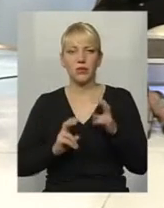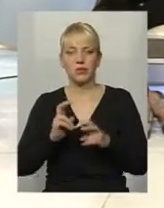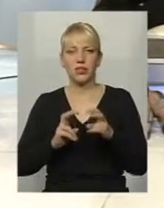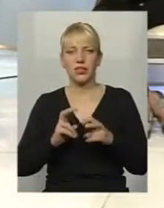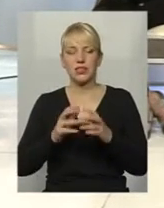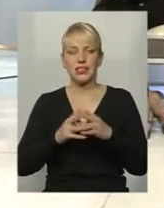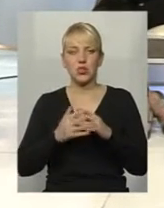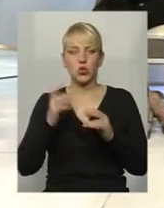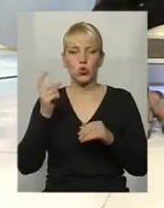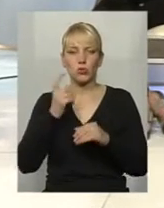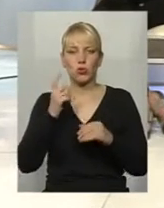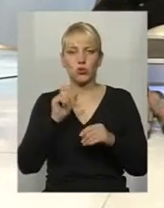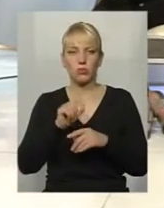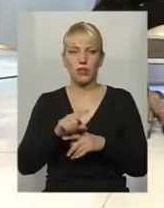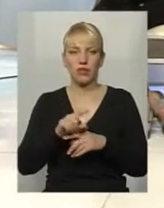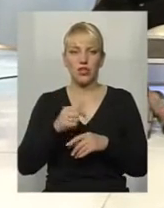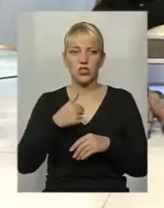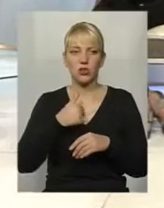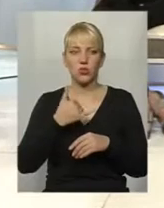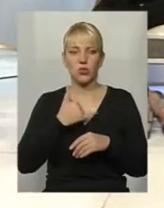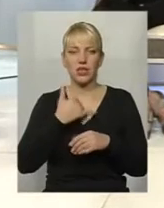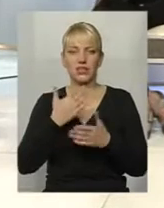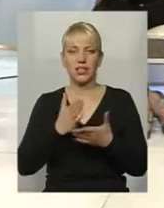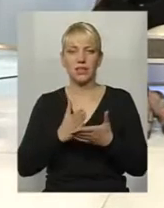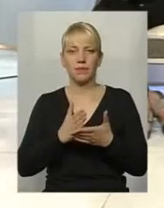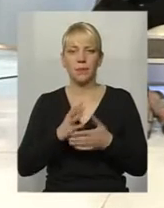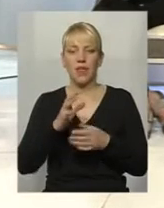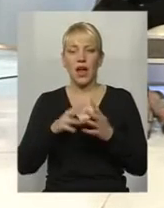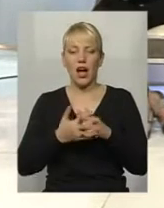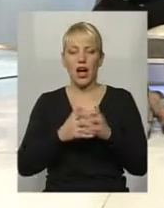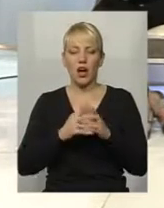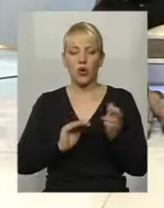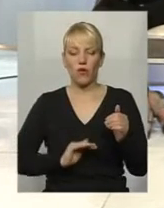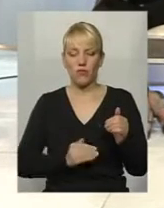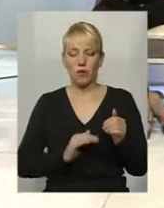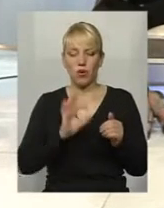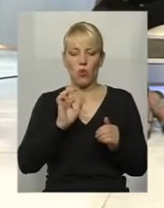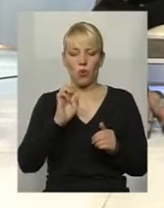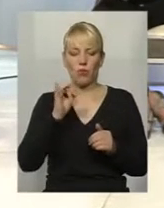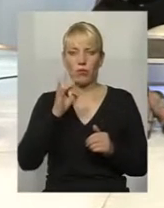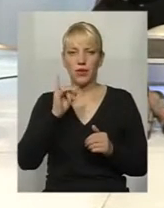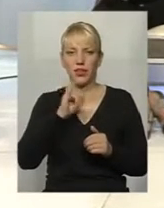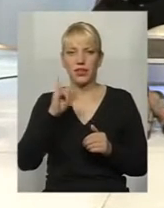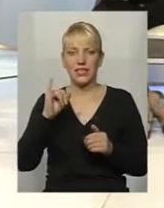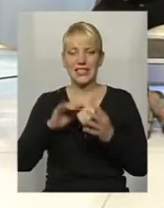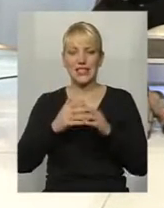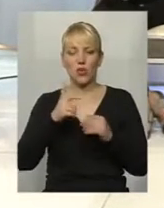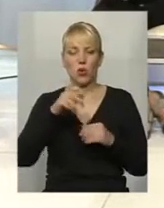Підприємствами сільськогосподарського призначення, скажімо, у нас є агрофірма, обрієць, село Голосків,